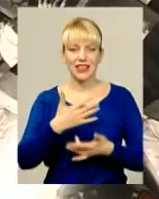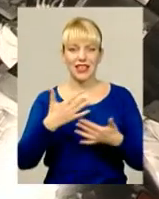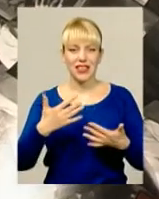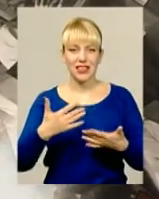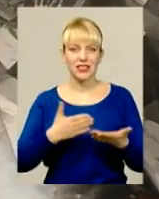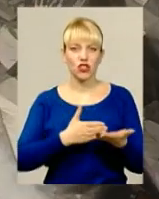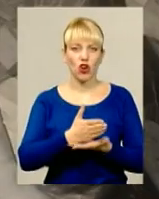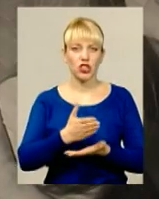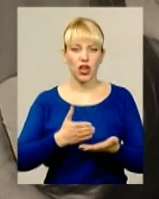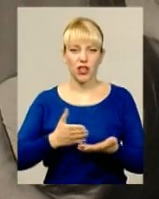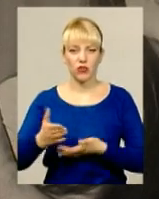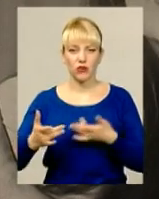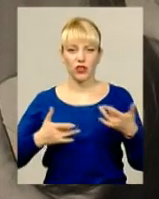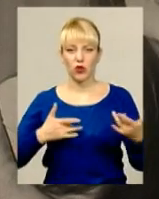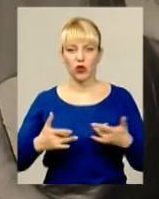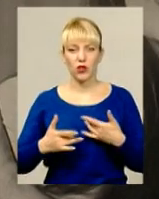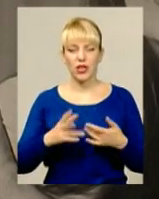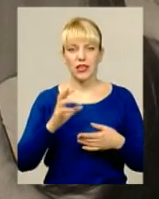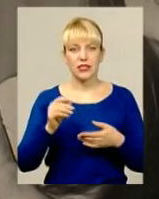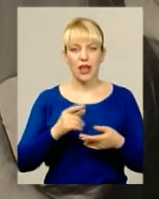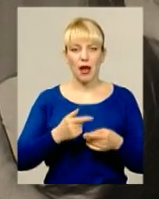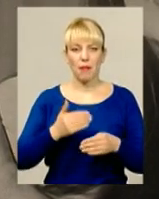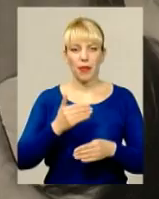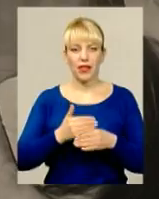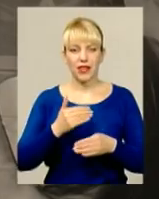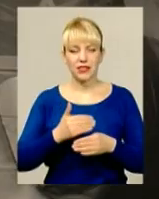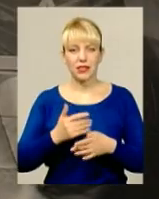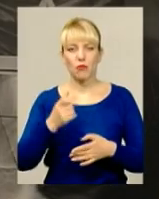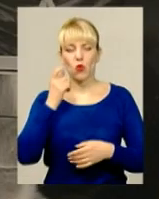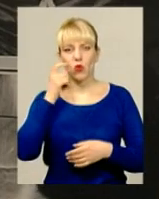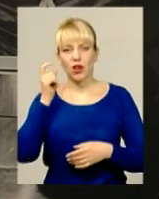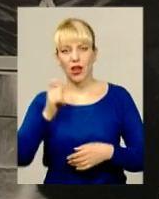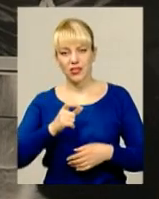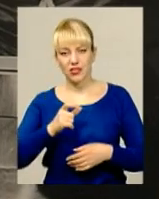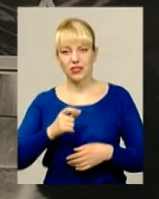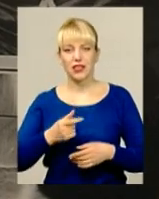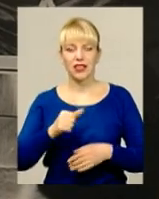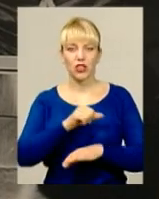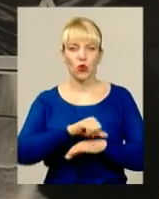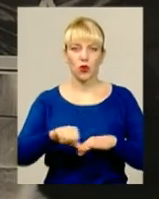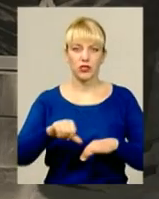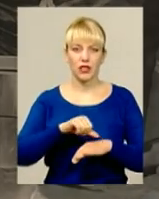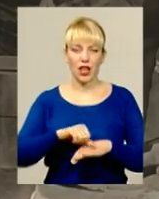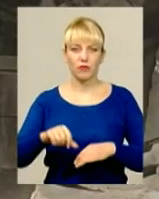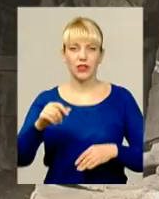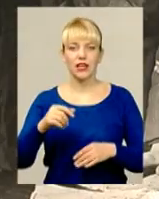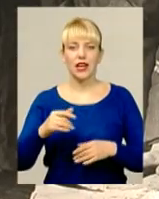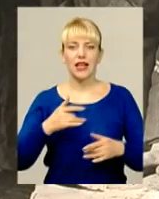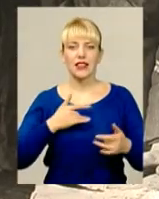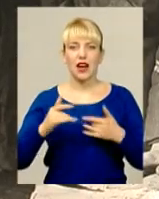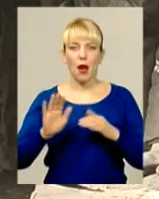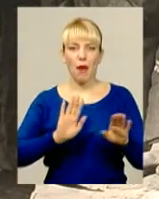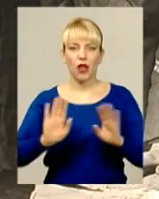виставах за п'єсами українських та зарубіжних драматургів, режисерські роботи. Він належить до тих майстрів